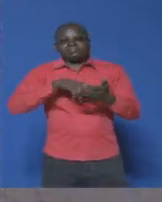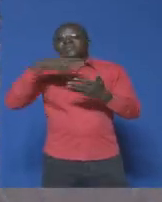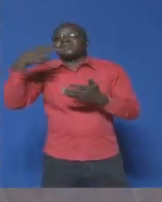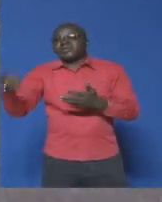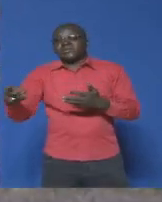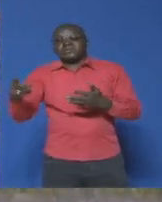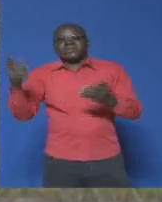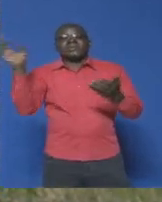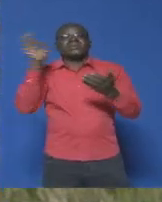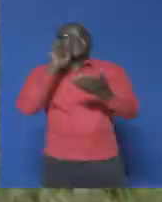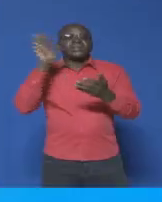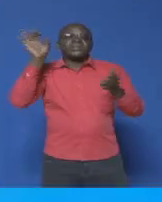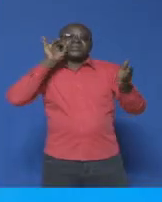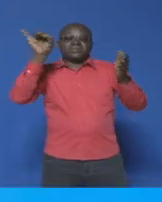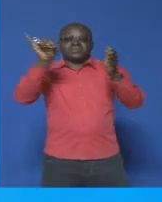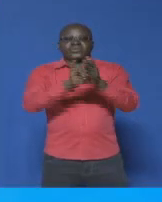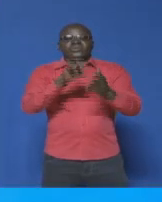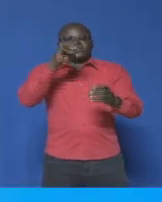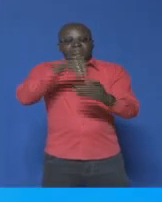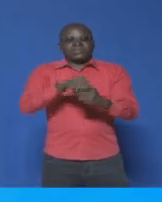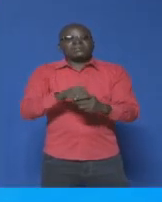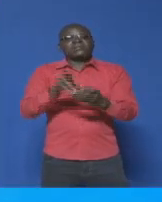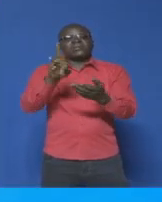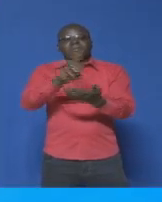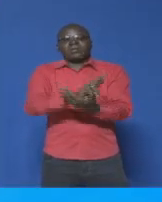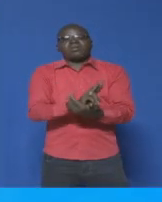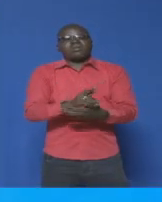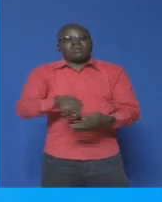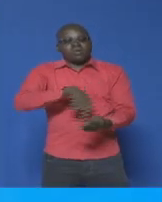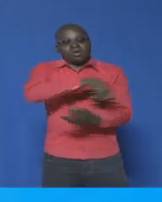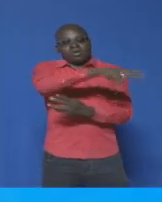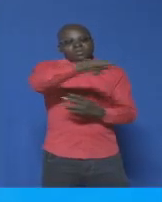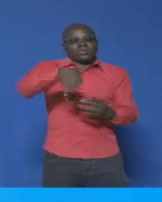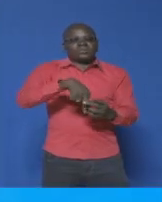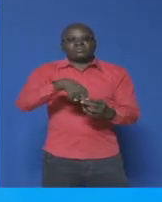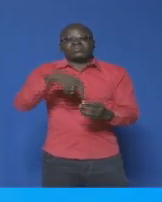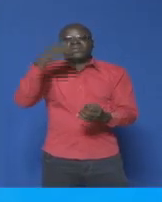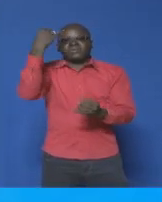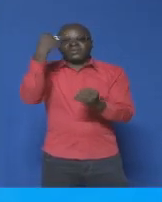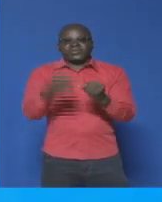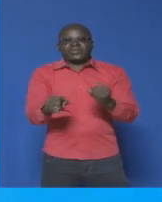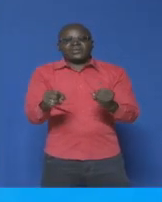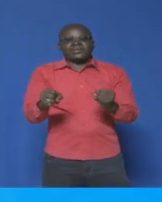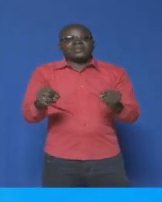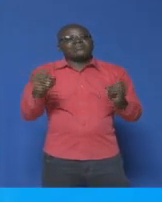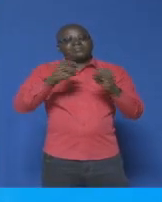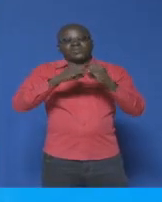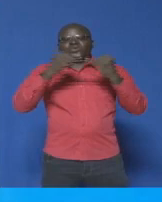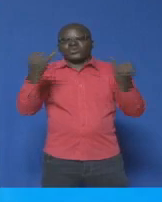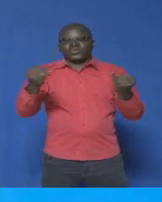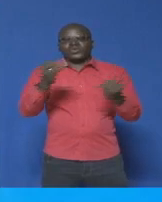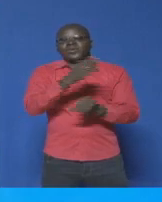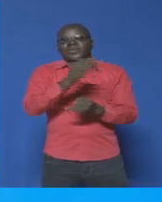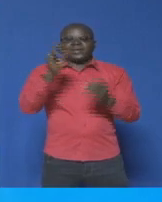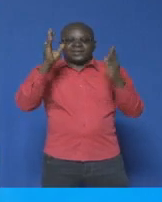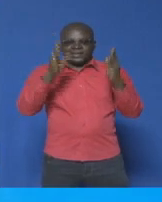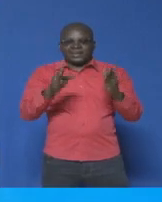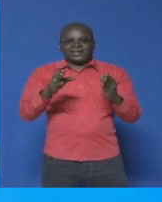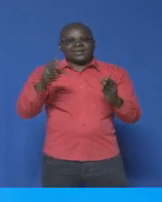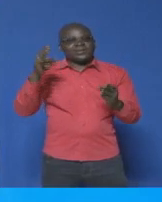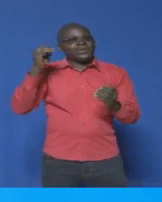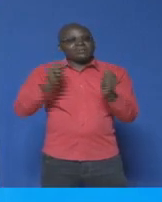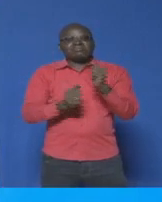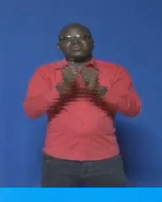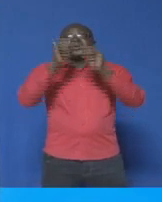se serait prise dans sa roue. Et pour finir, la lecture croisée des quotidiens Bukinabé. Grosse pluie et